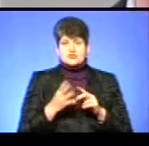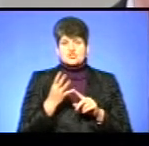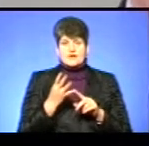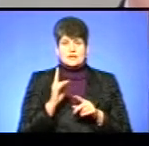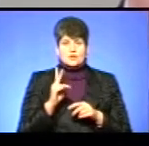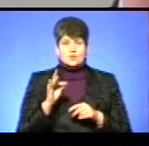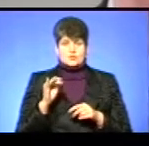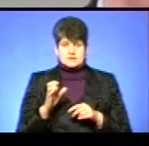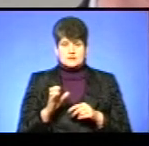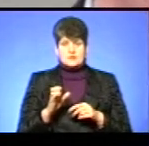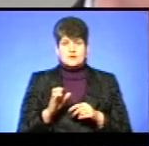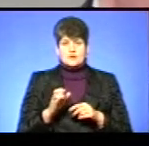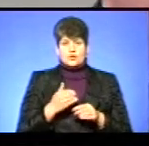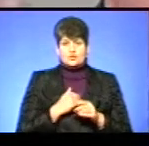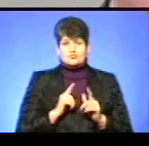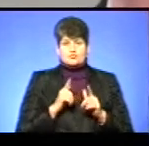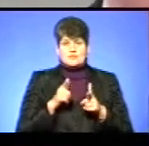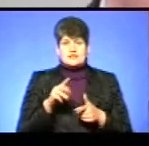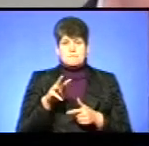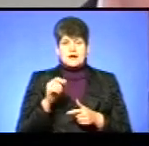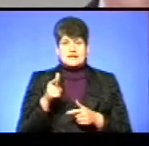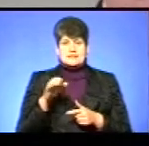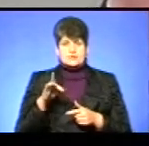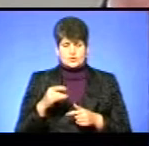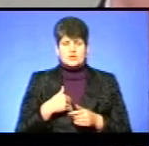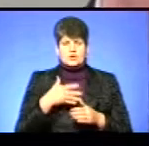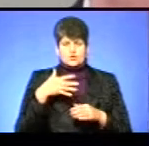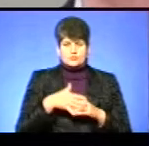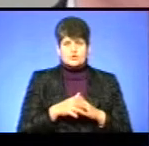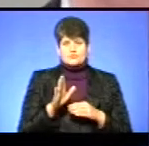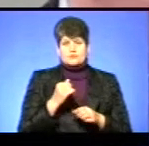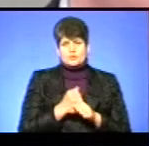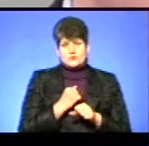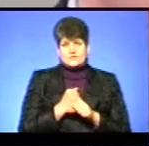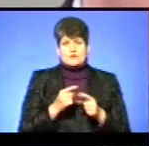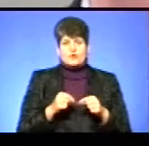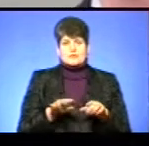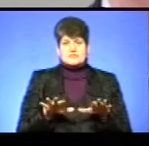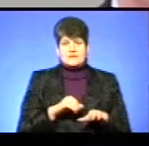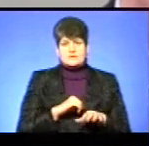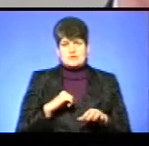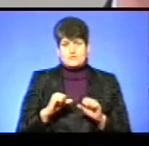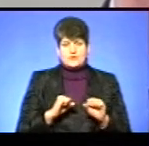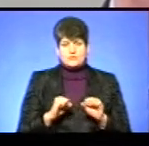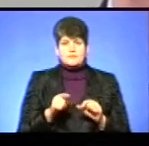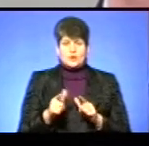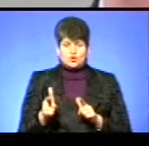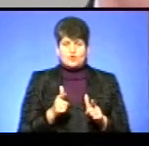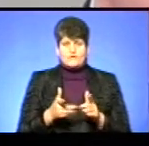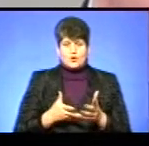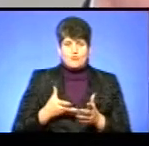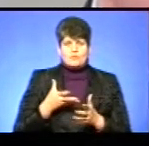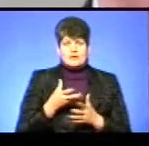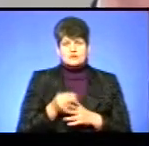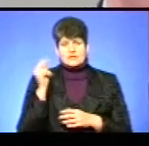курс, збираються зайти в магістратуру, які вже свідомо розуміють, що їм буде цікаво працювати в органах місцевого самоврядування. За таких ми готові оплачувати навчання в